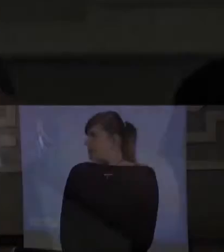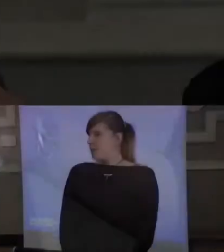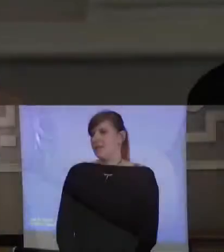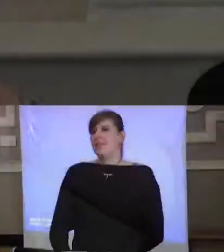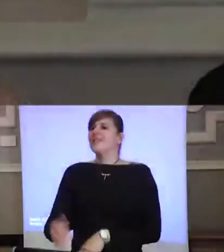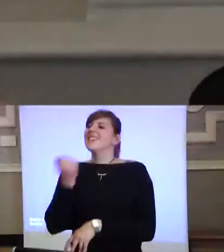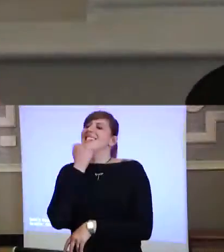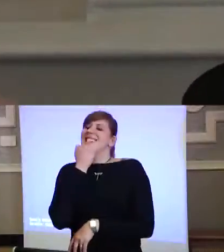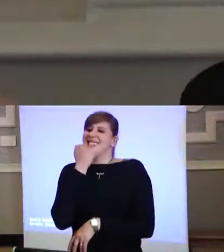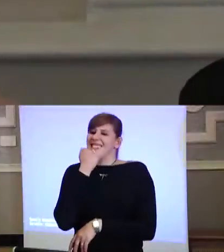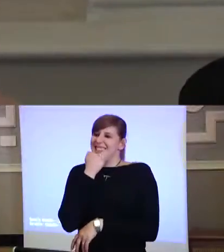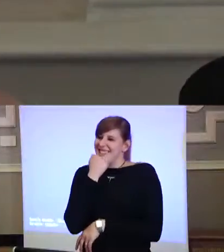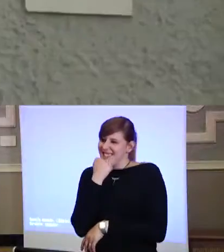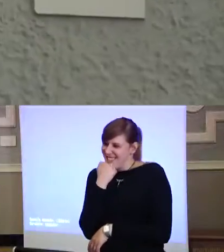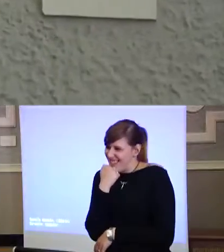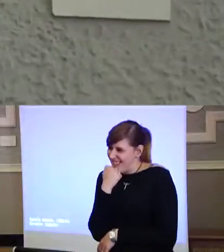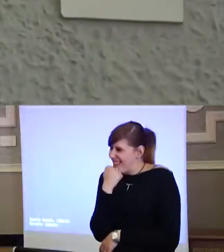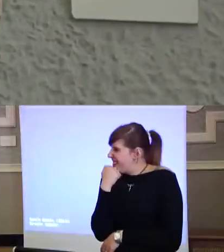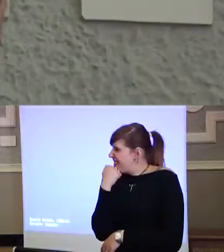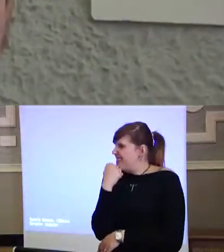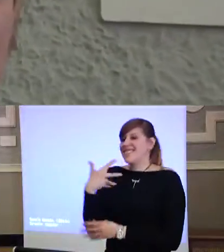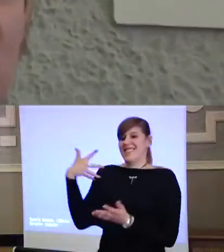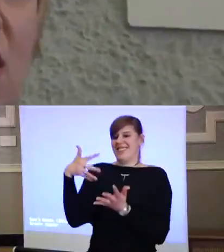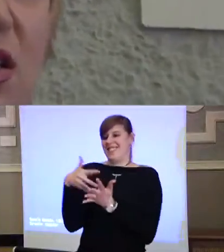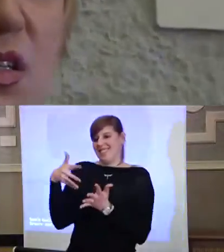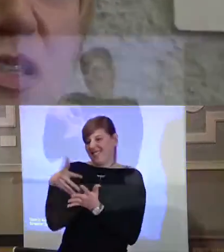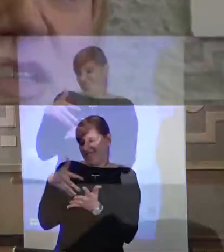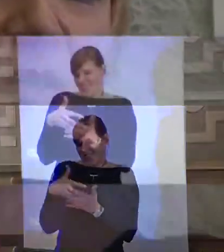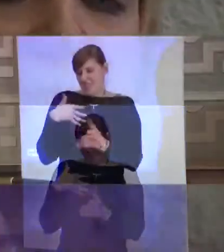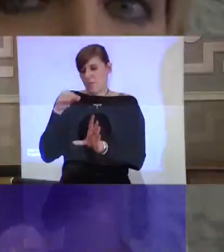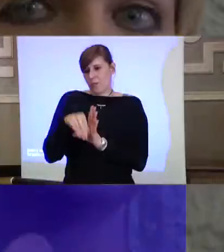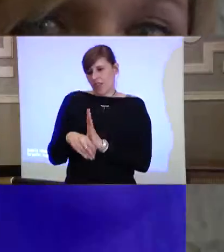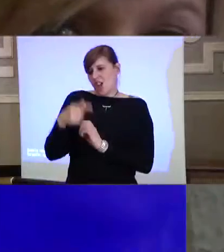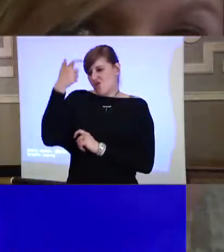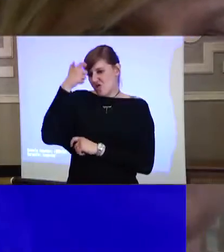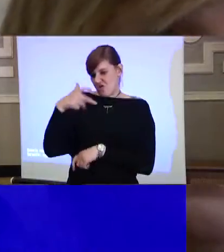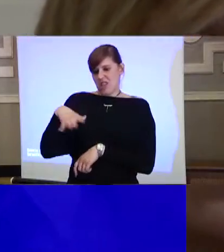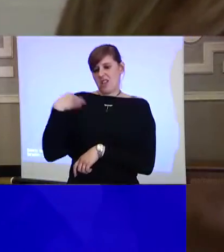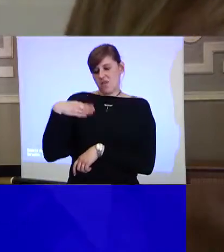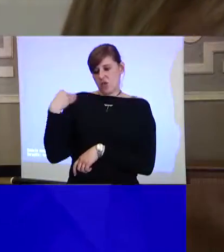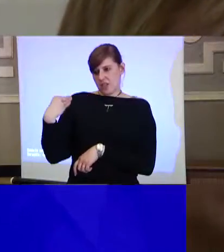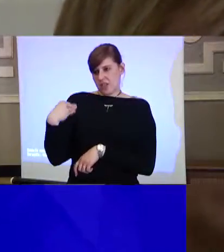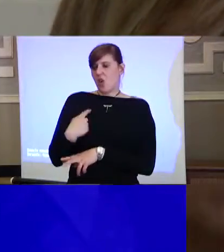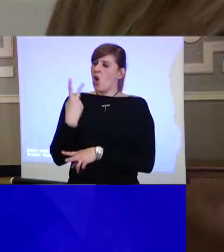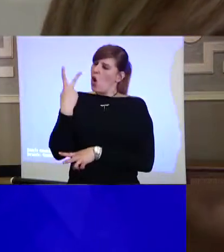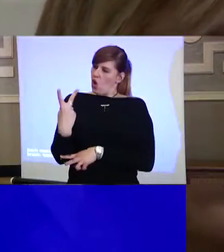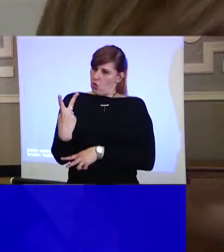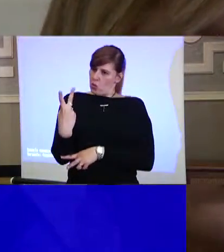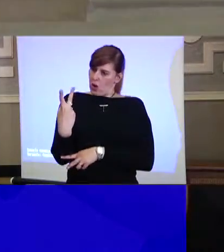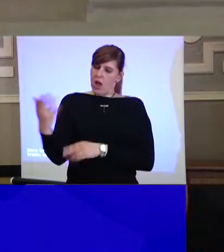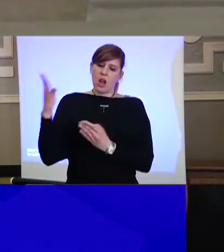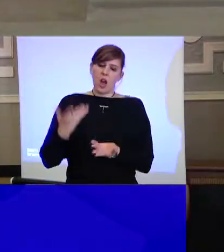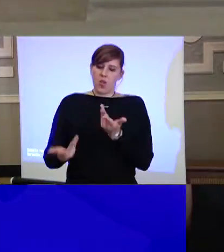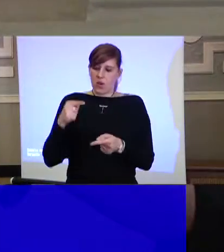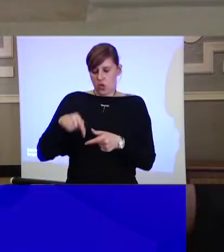Scusate le difficoltà, sono Villani dell'Unione Italiana Cechi di Frosinone. Due cose rispetto a questo convegno,